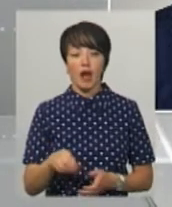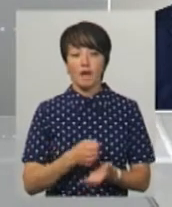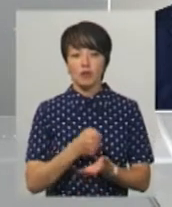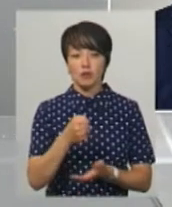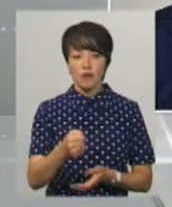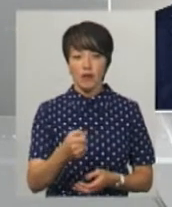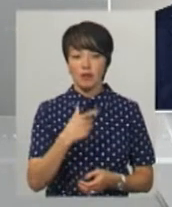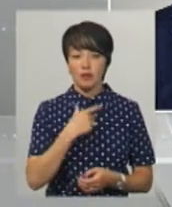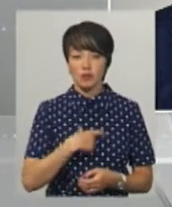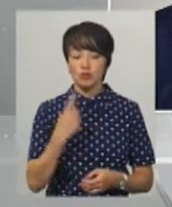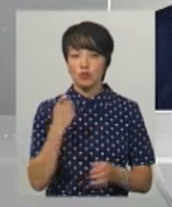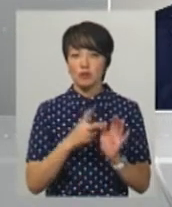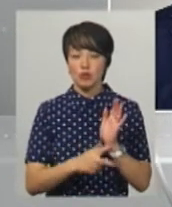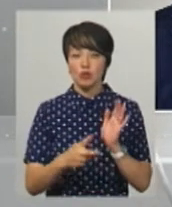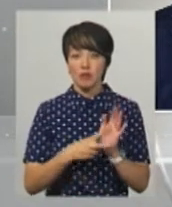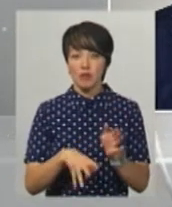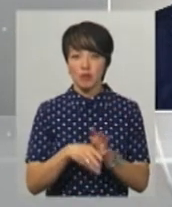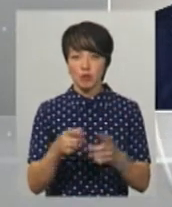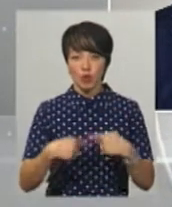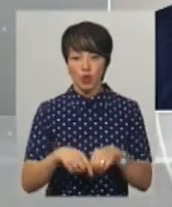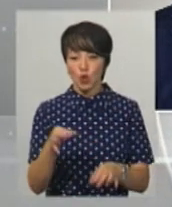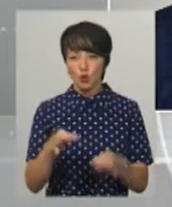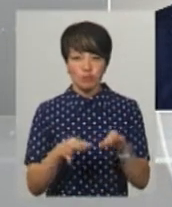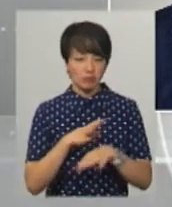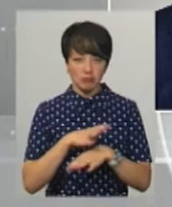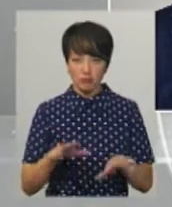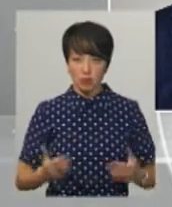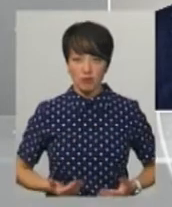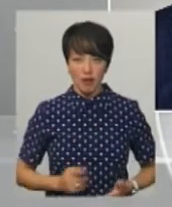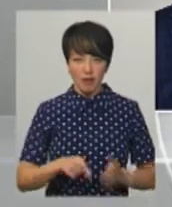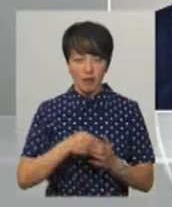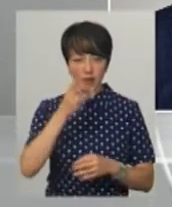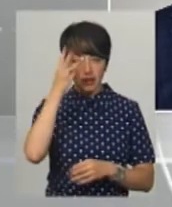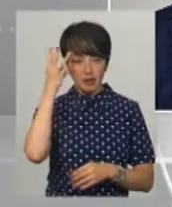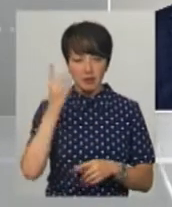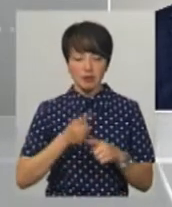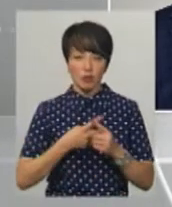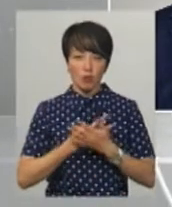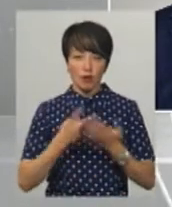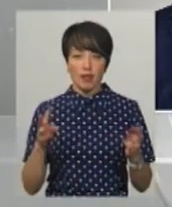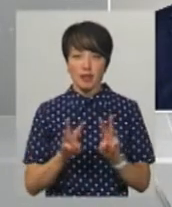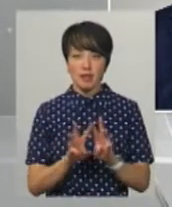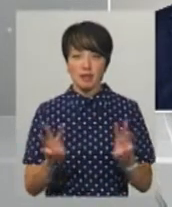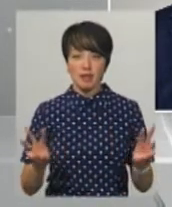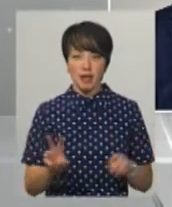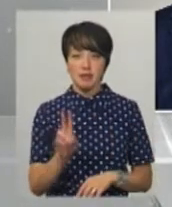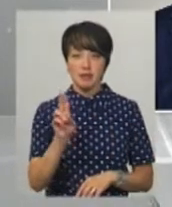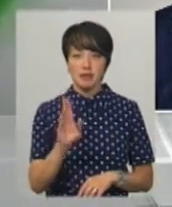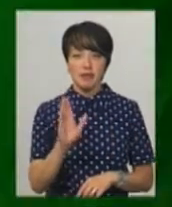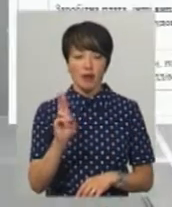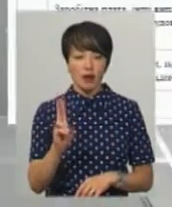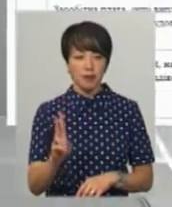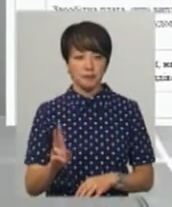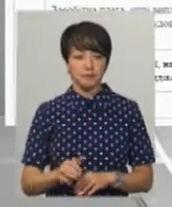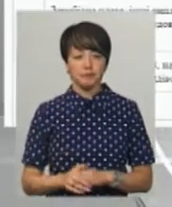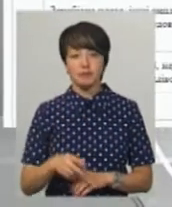187-м виборчим округом. Судимість відсутня, проживає у Хмельницькому. Ці дані оприлюднені на сайті Центральної виборчої комісії.